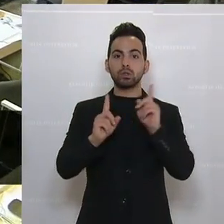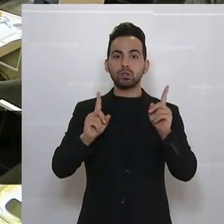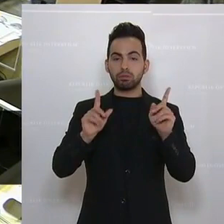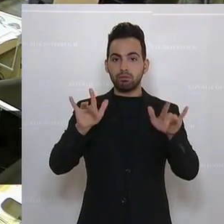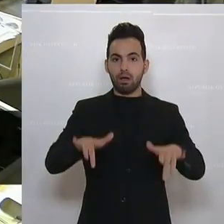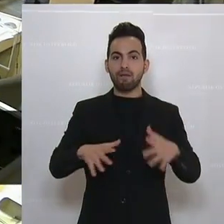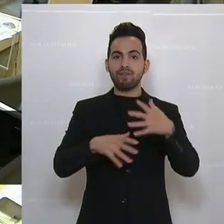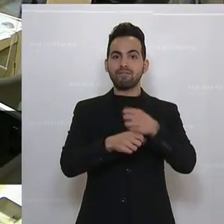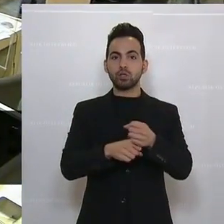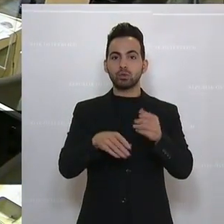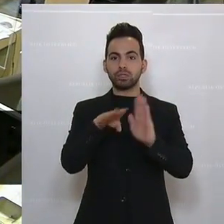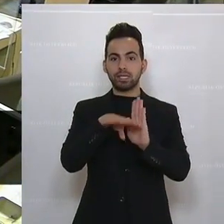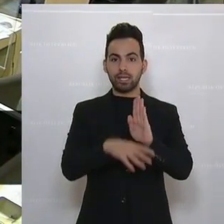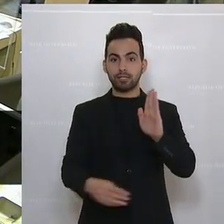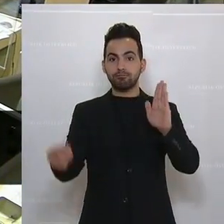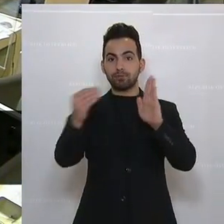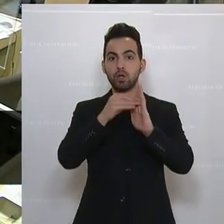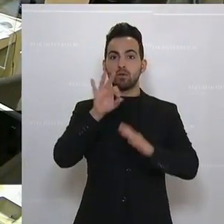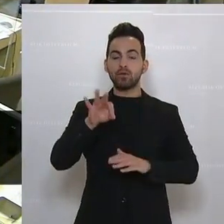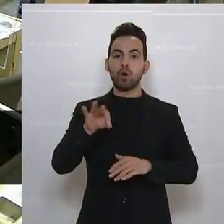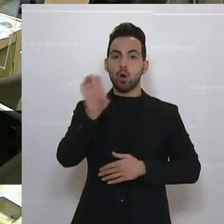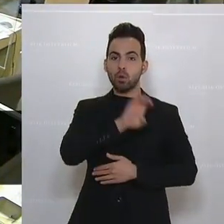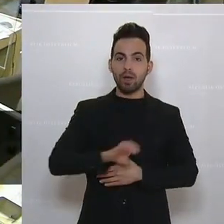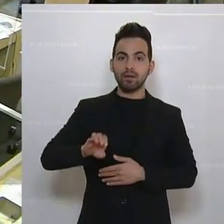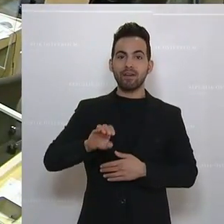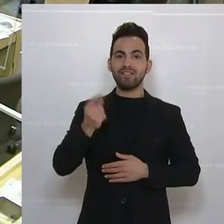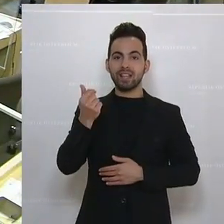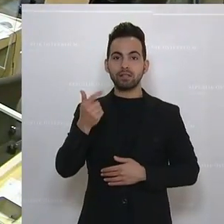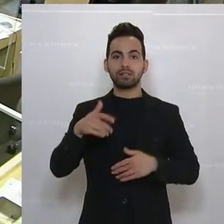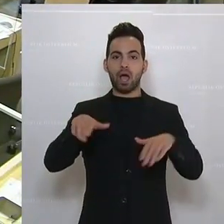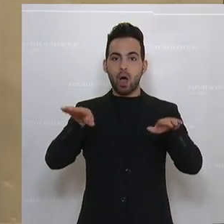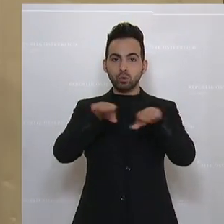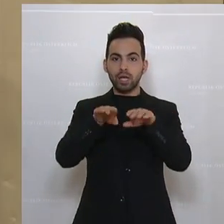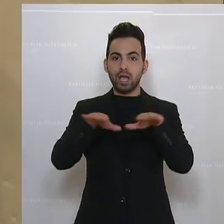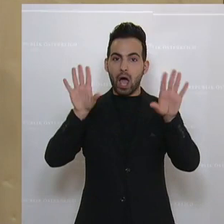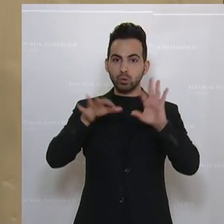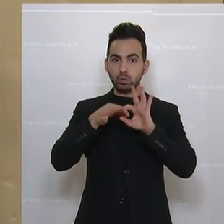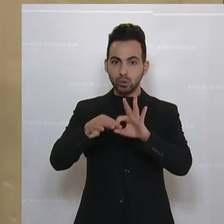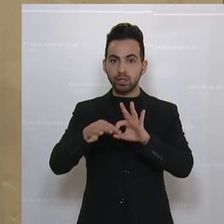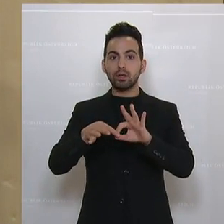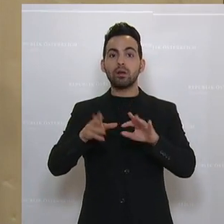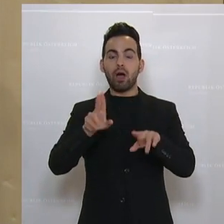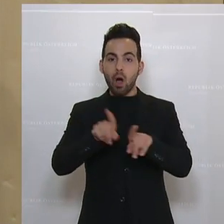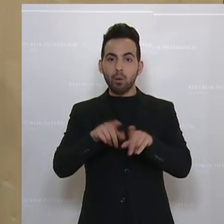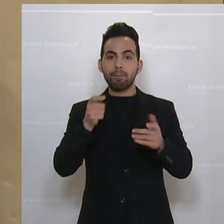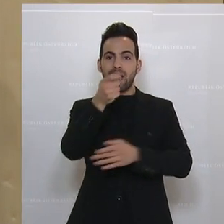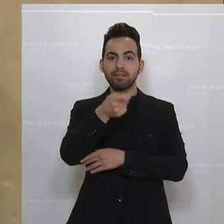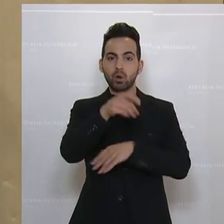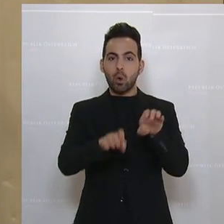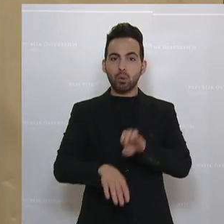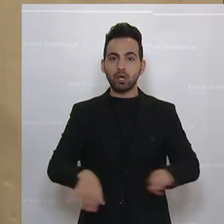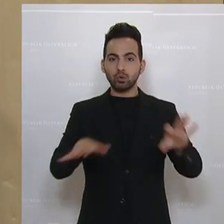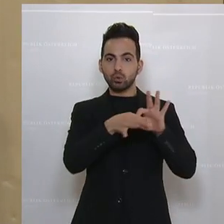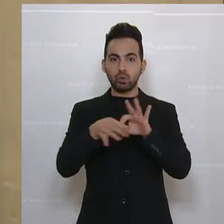beschließt, um einen europaweiten Asylfinanzausgleich zu erzwingen, indem man auch Beiträge an Europäische Union einhält. Auch hier war die klare